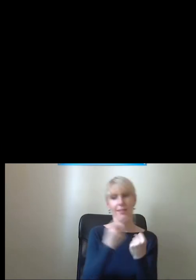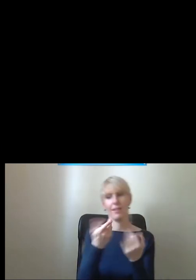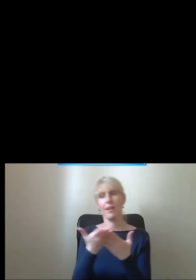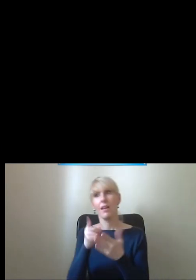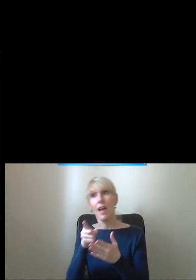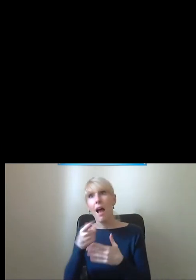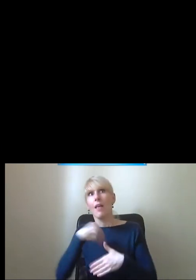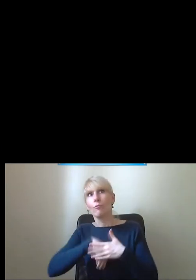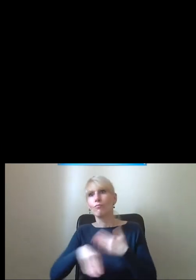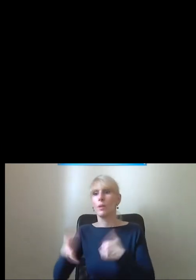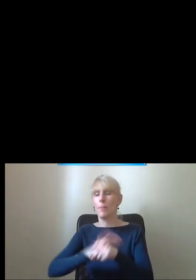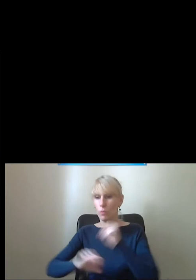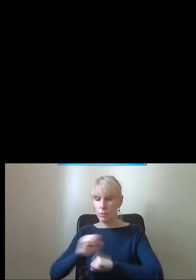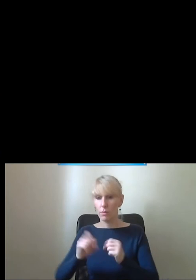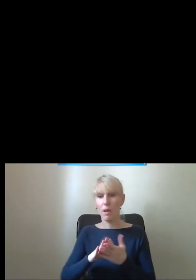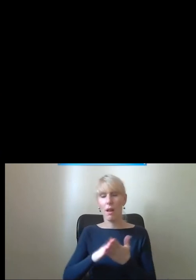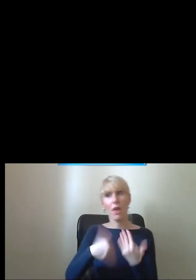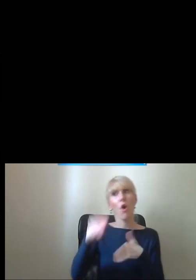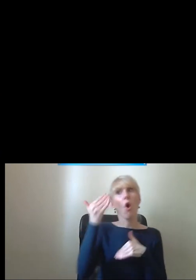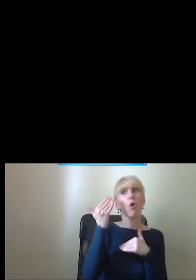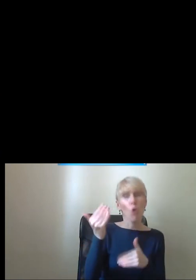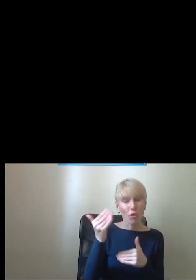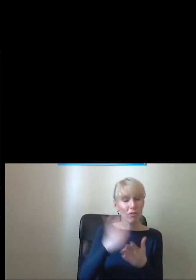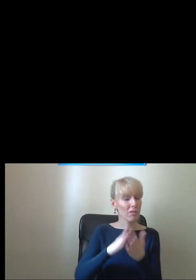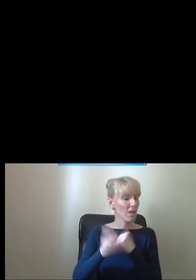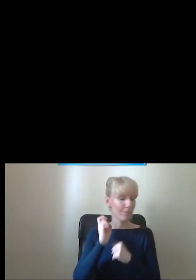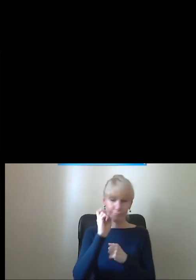godnie komunikacją publiczną. Ale to jest oczywiście moje,